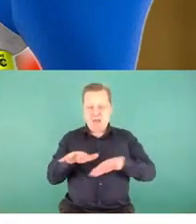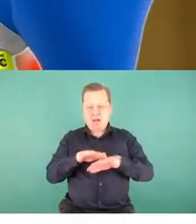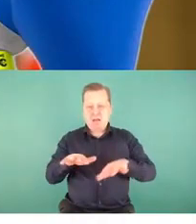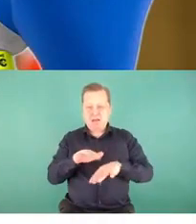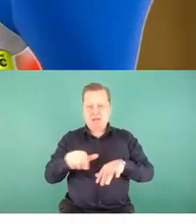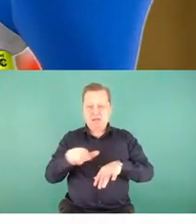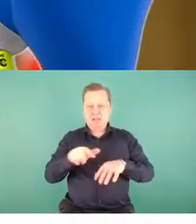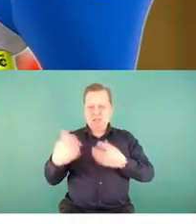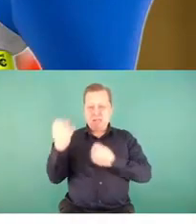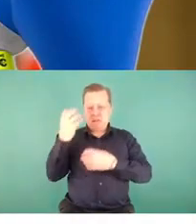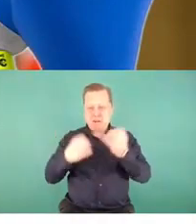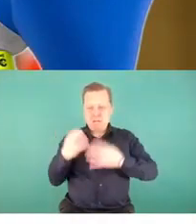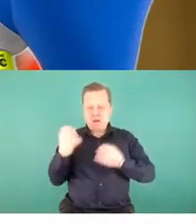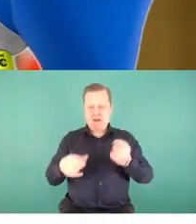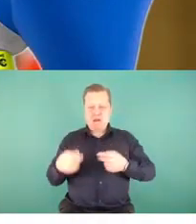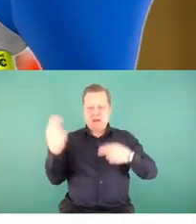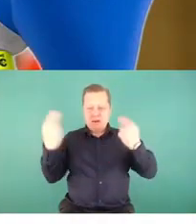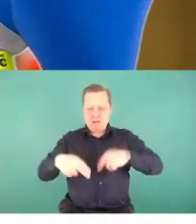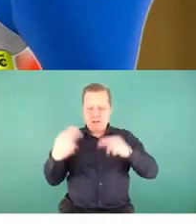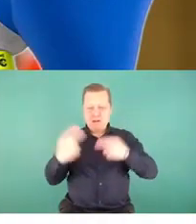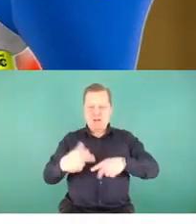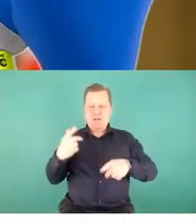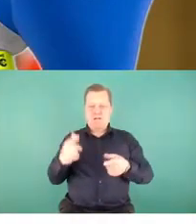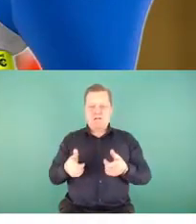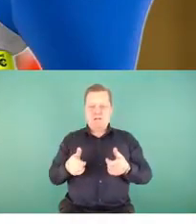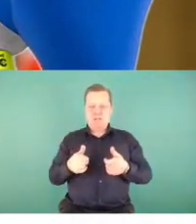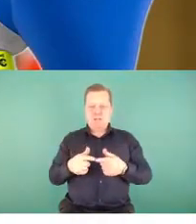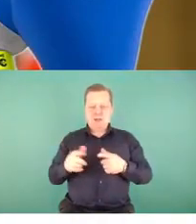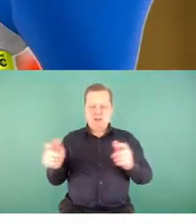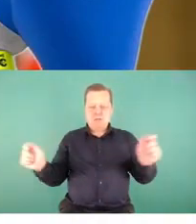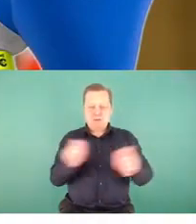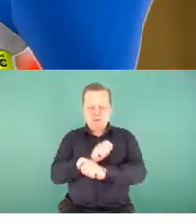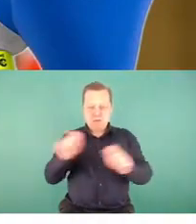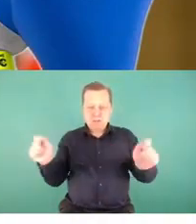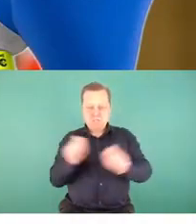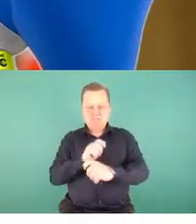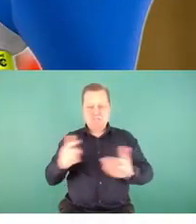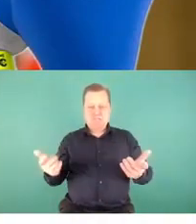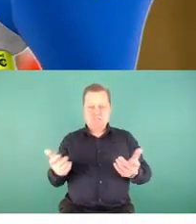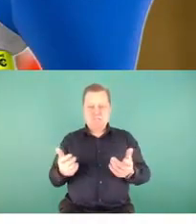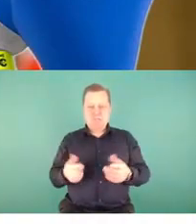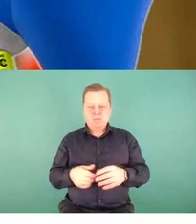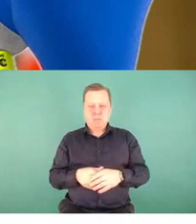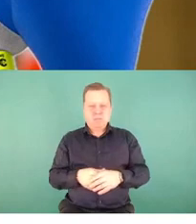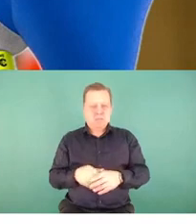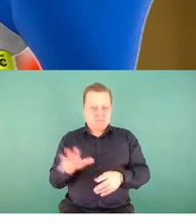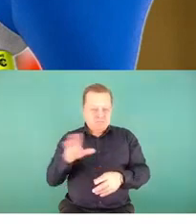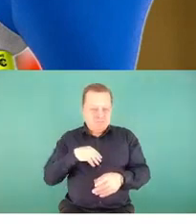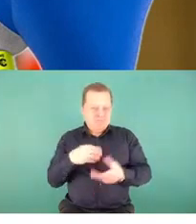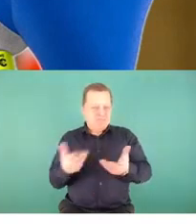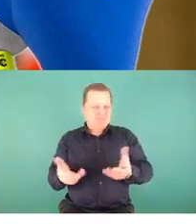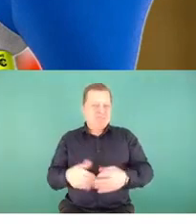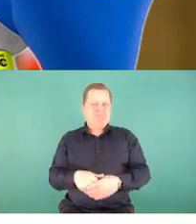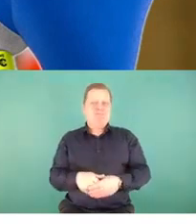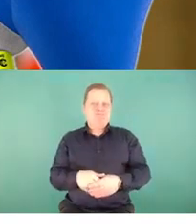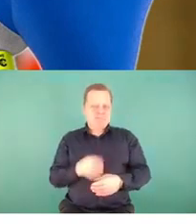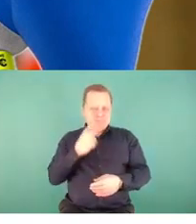sygnalizacją, z przejściami, z przejazdem kolejowym. Także mogą